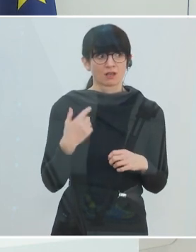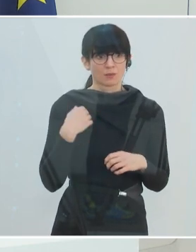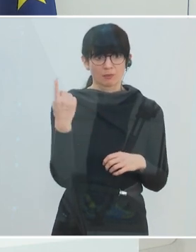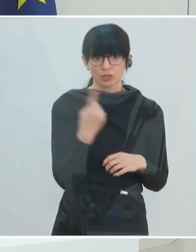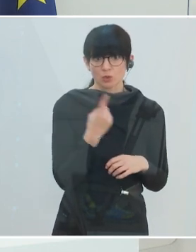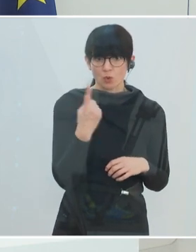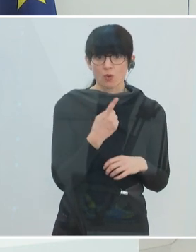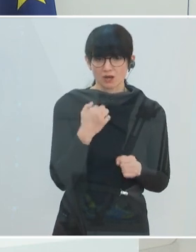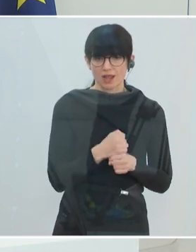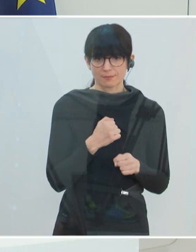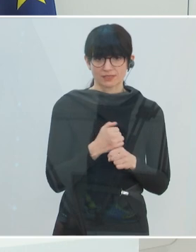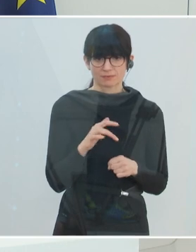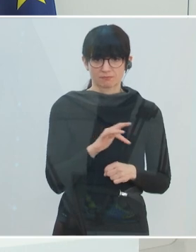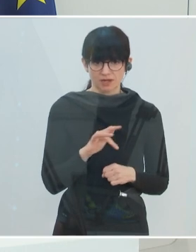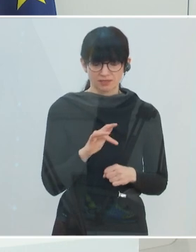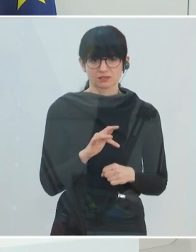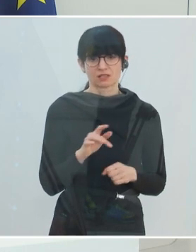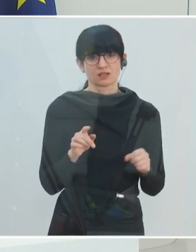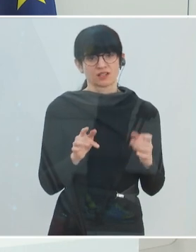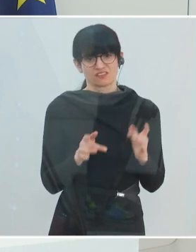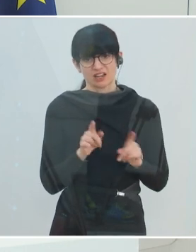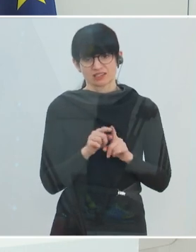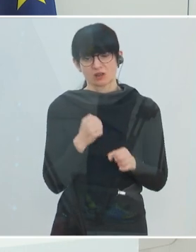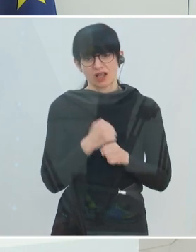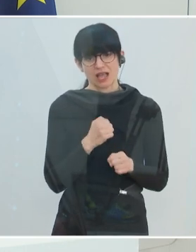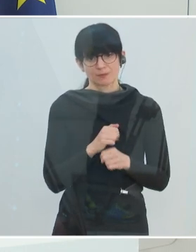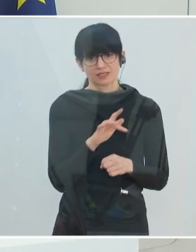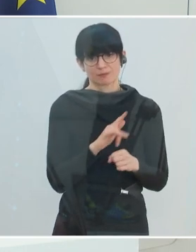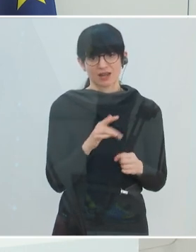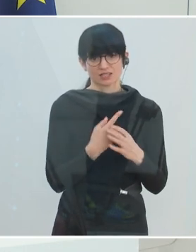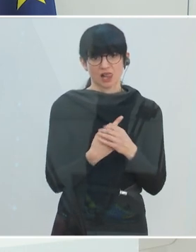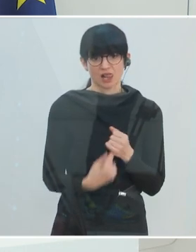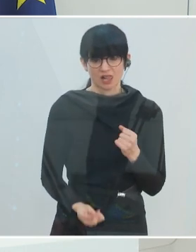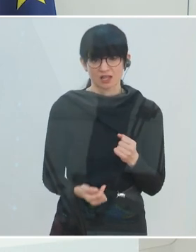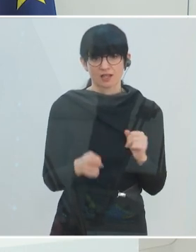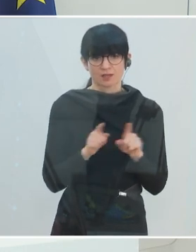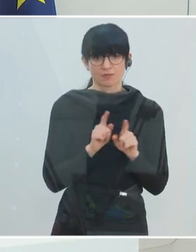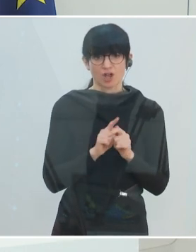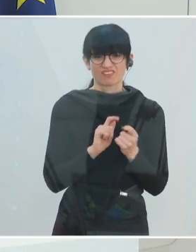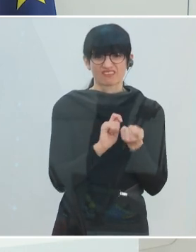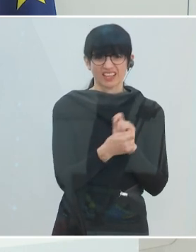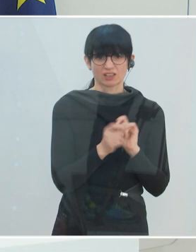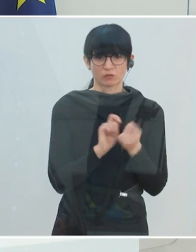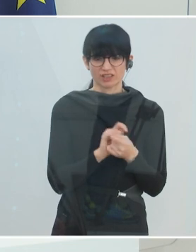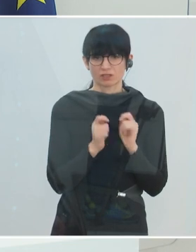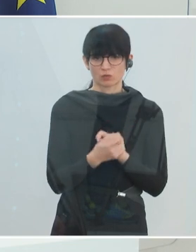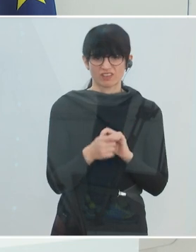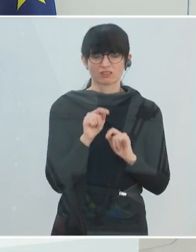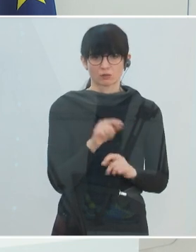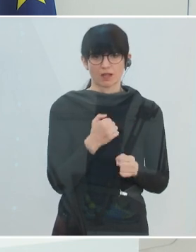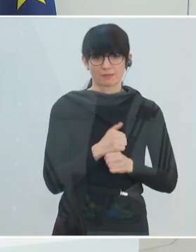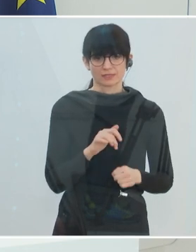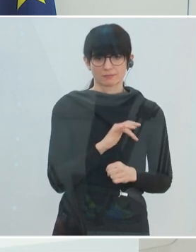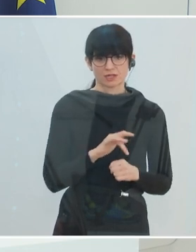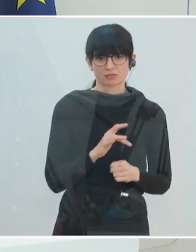Arbeitsplatzes, auch möglicherweise der Verlust des Arbeitsplatzes, aber auch die Veränderungen des Arbeitsplatzes. Denn es